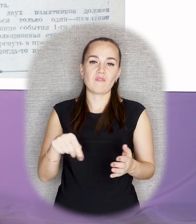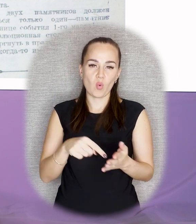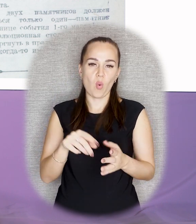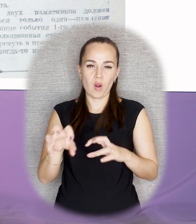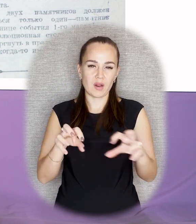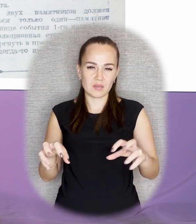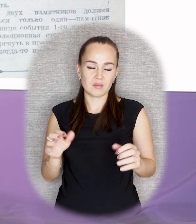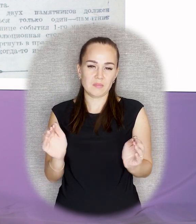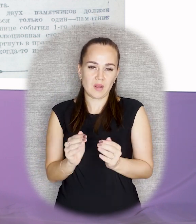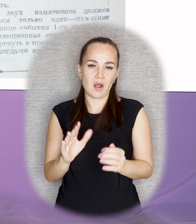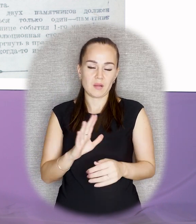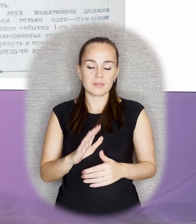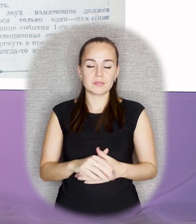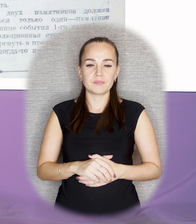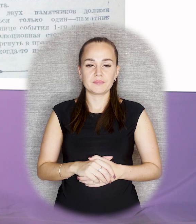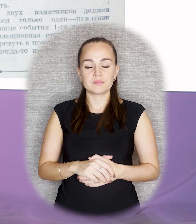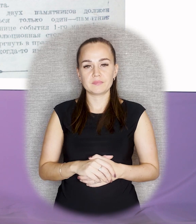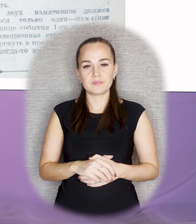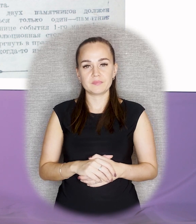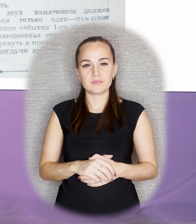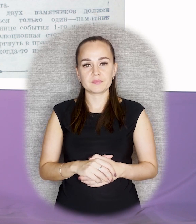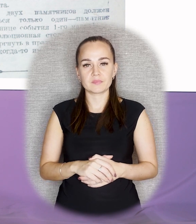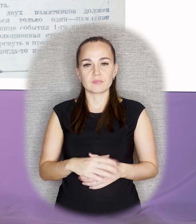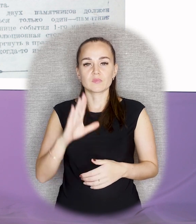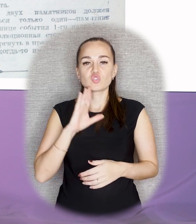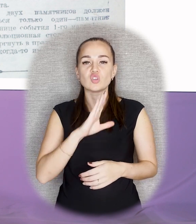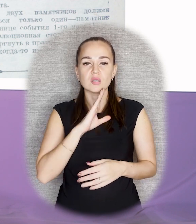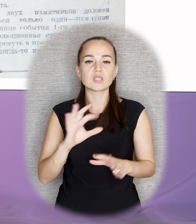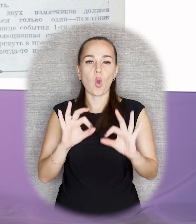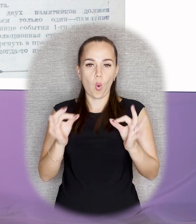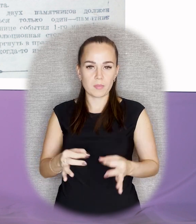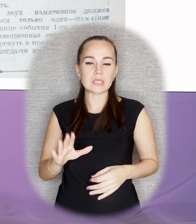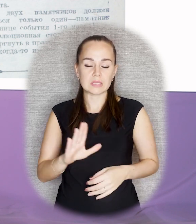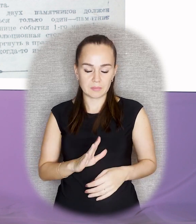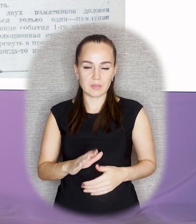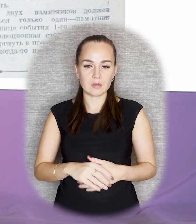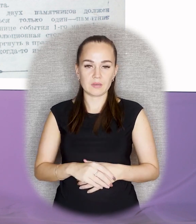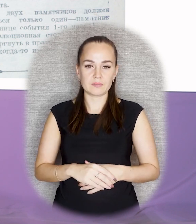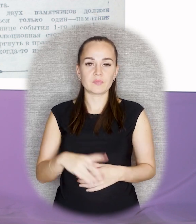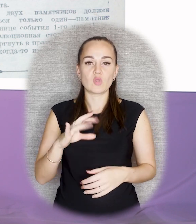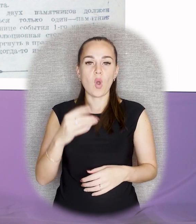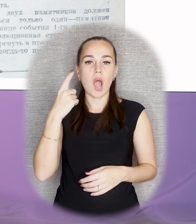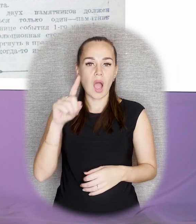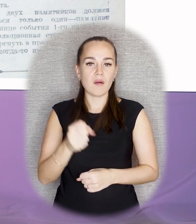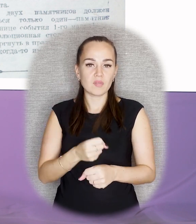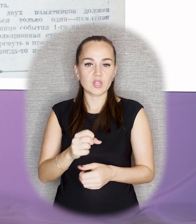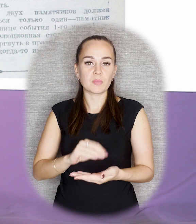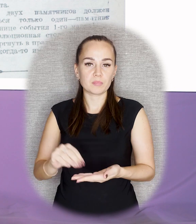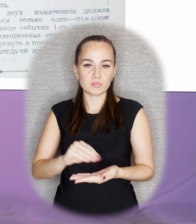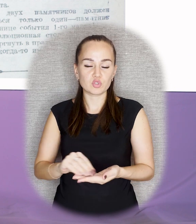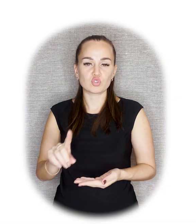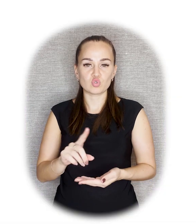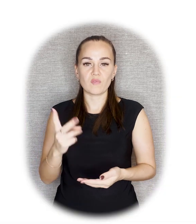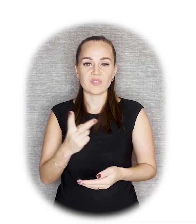Не буду сейчас отвлекаться и рассказывать про другие женские образы в монументальной скульптуре. Но автор пишет, что